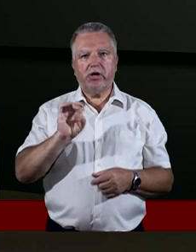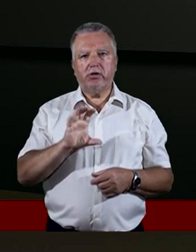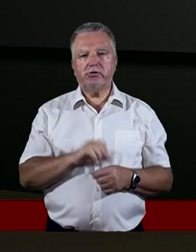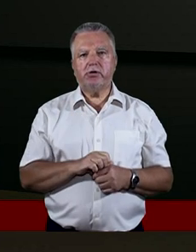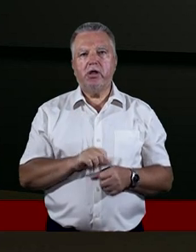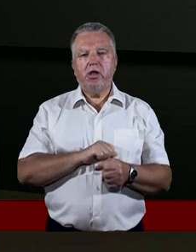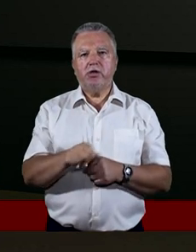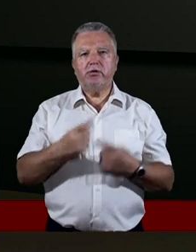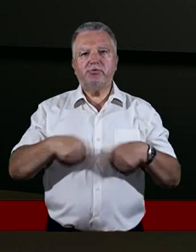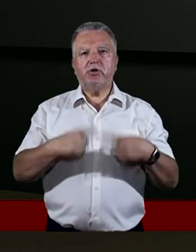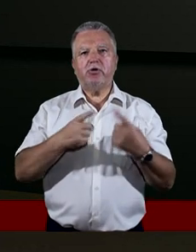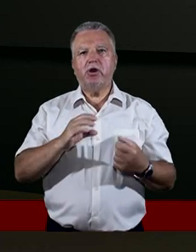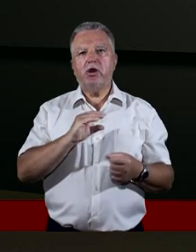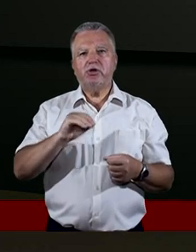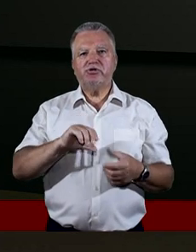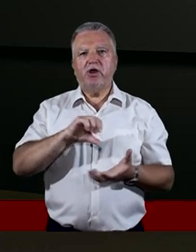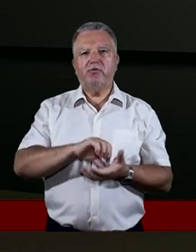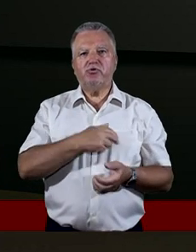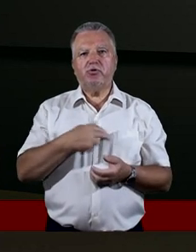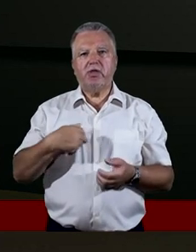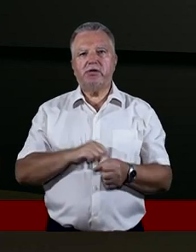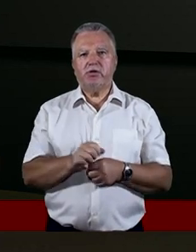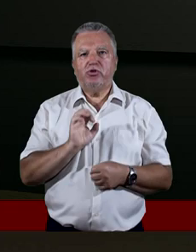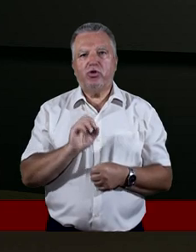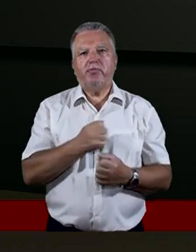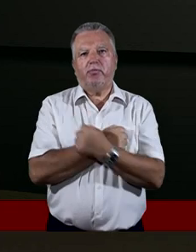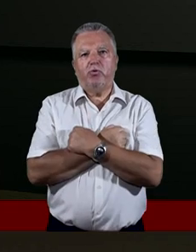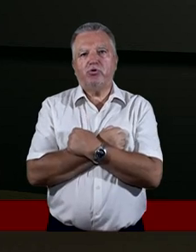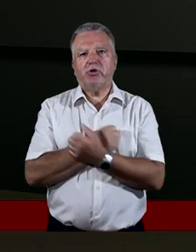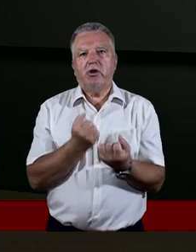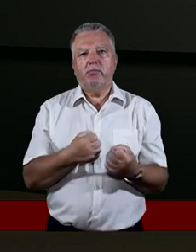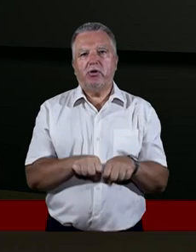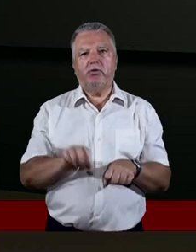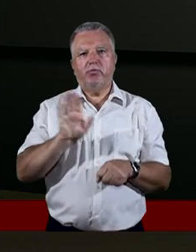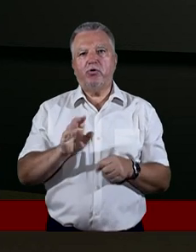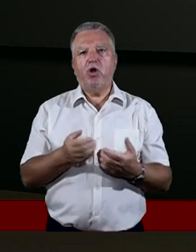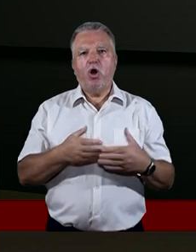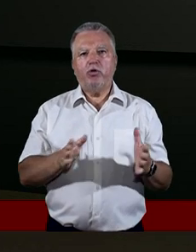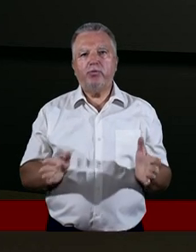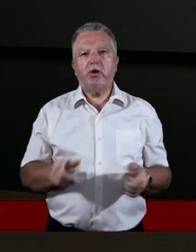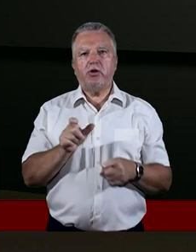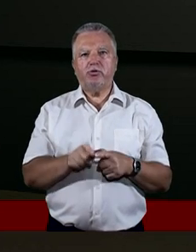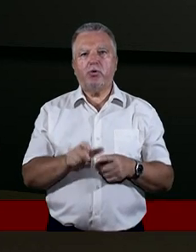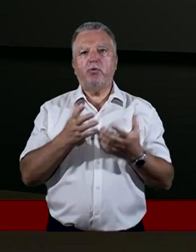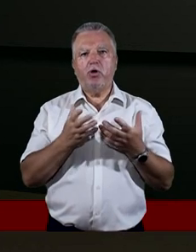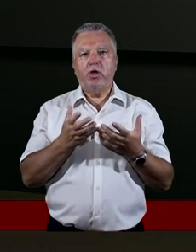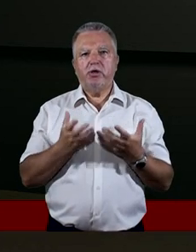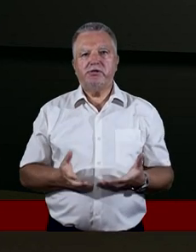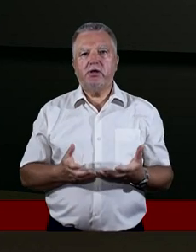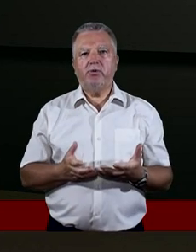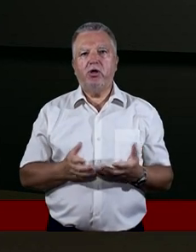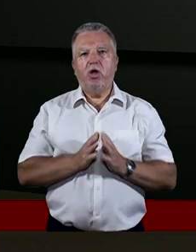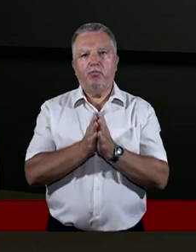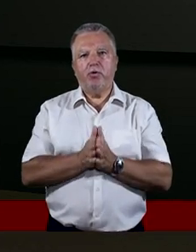Jesteśmy przekonani, że wśród nas jest dobry, wielki, miłosierny i sprawiedliwy Pan Bóg. Otwierając Jego Słowo chcemy przede